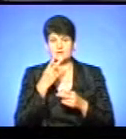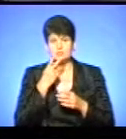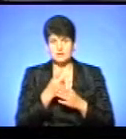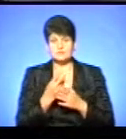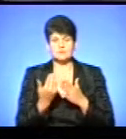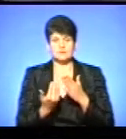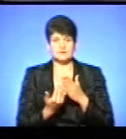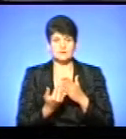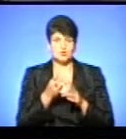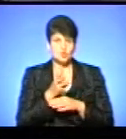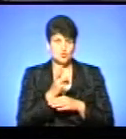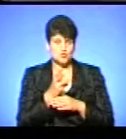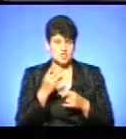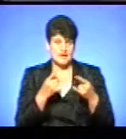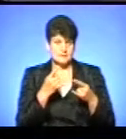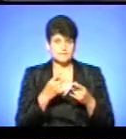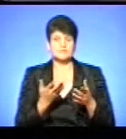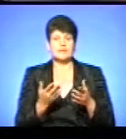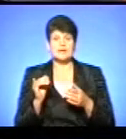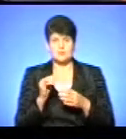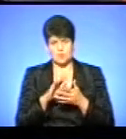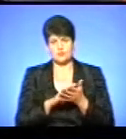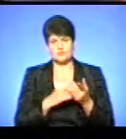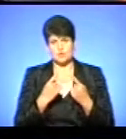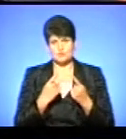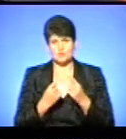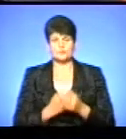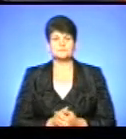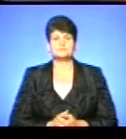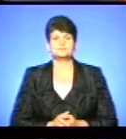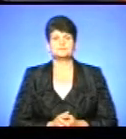сюжет наших колег, і потім продовжимо розмову. Будь ласка.